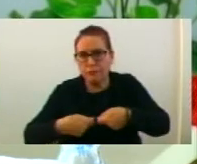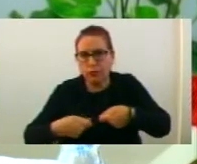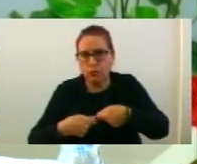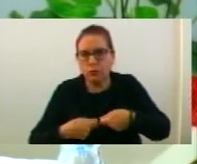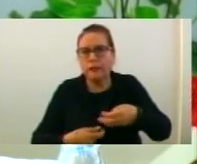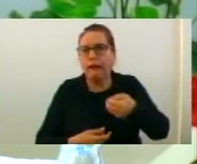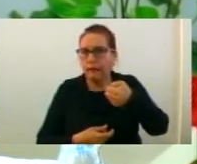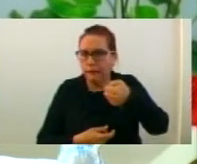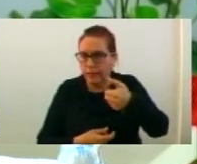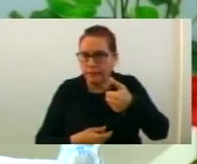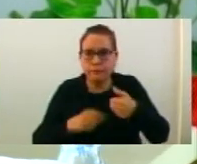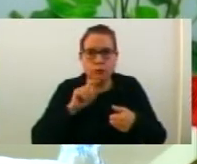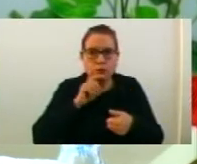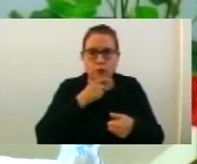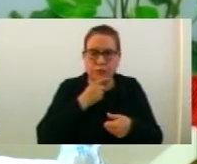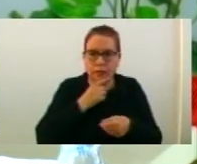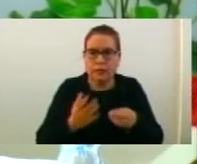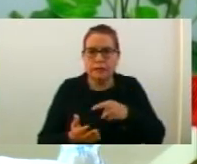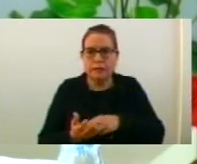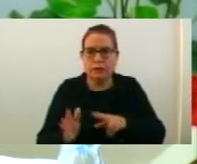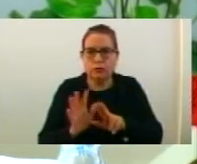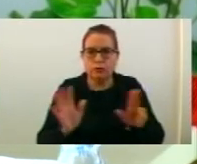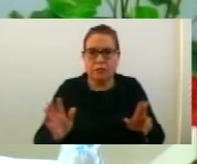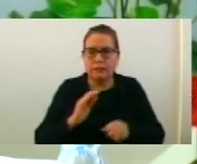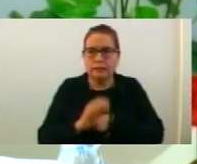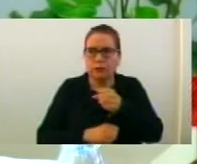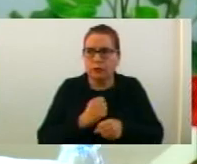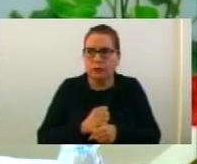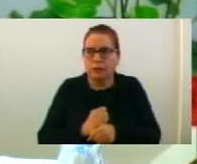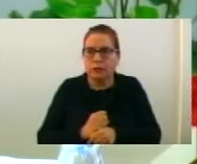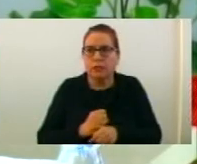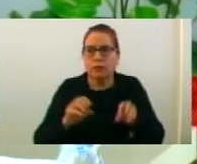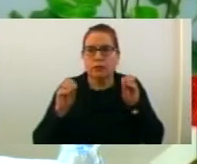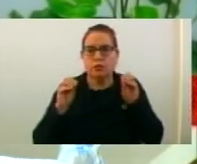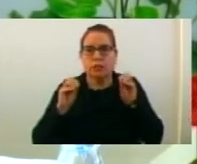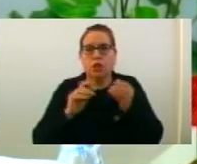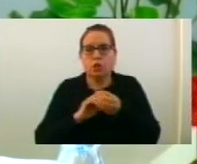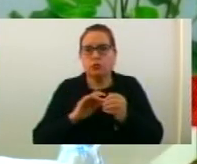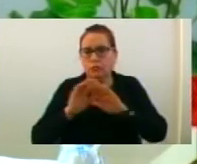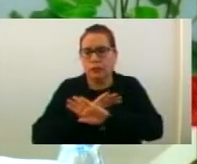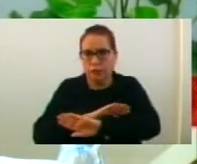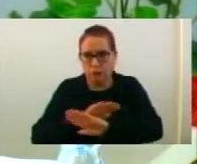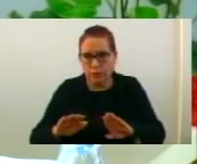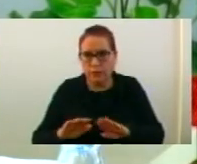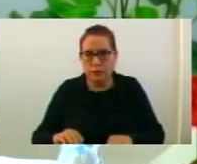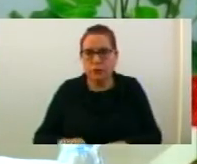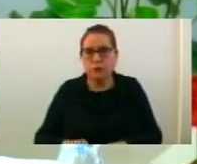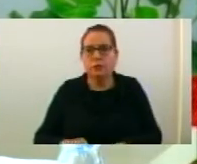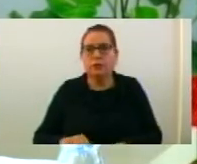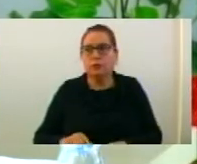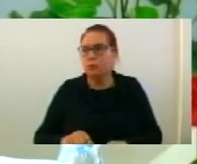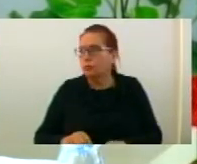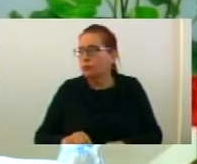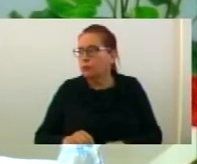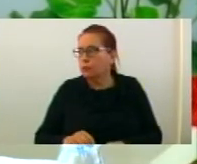дистрибутивен одгасуван систем во 2018 година. Со тоа константирам дека сите точки од неја на ред се истърпени и во